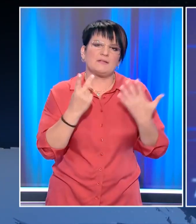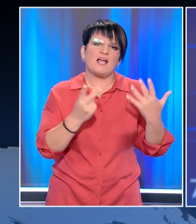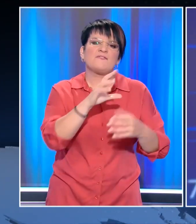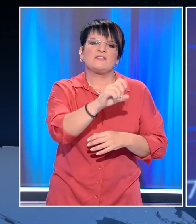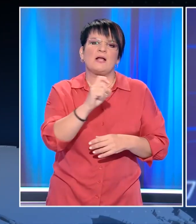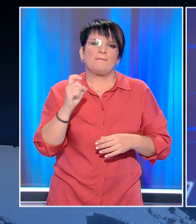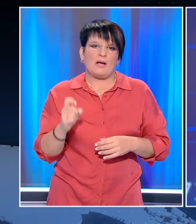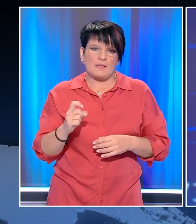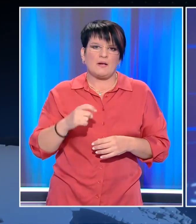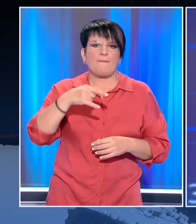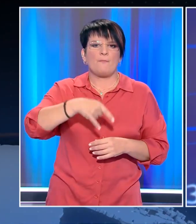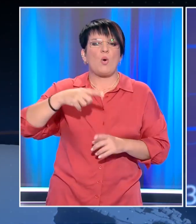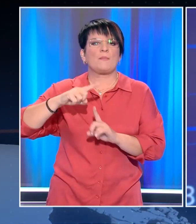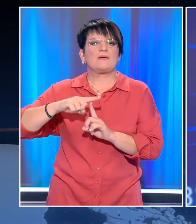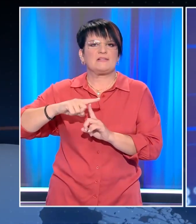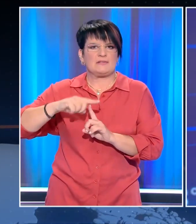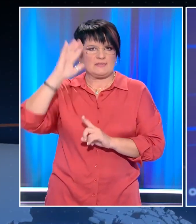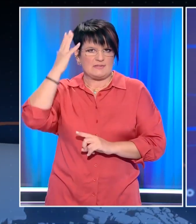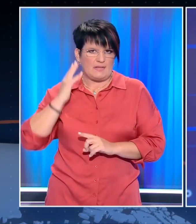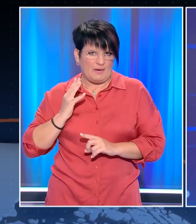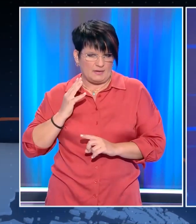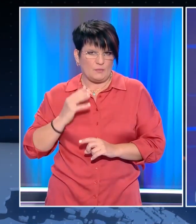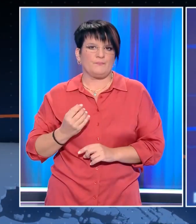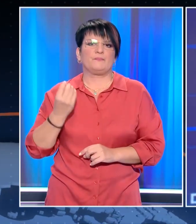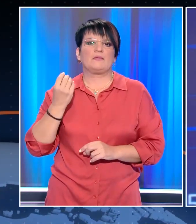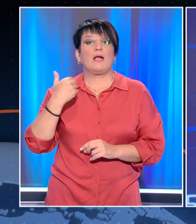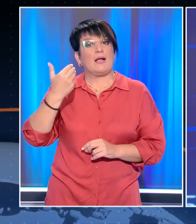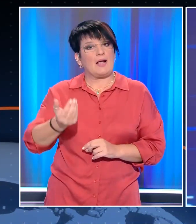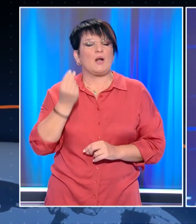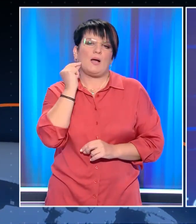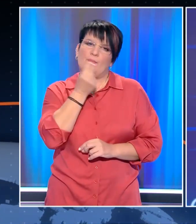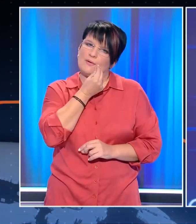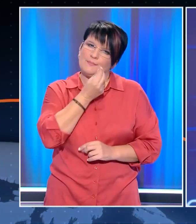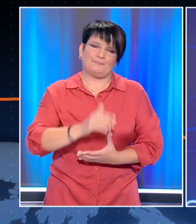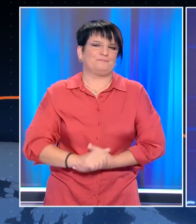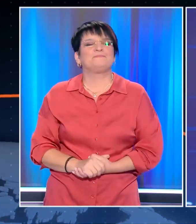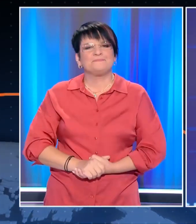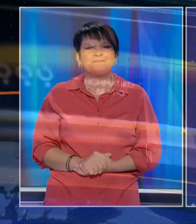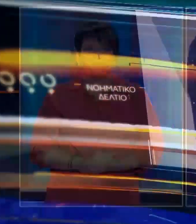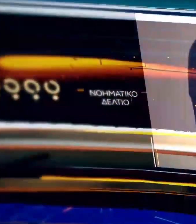δελτίο ειδήσεων το Open στις 7 παρα 10 με την Πόπη Τσαπανίδου. Καλό απόγευμα σε όλους.